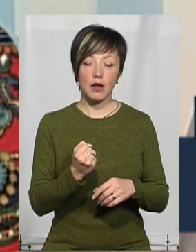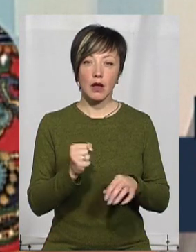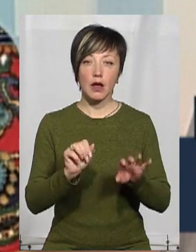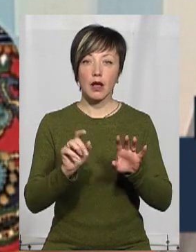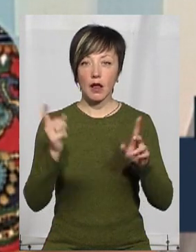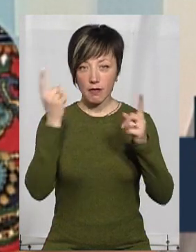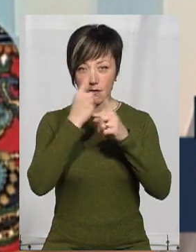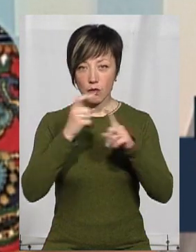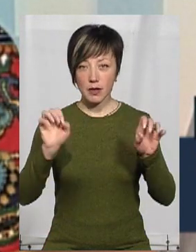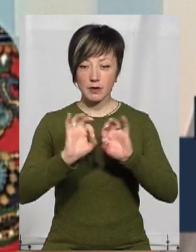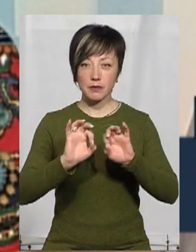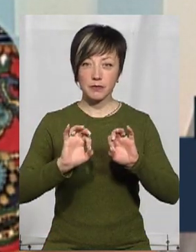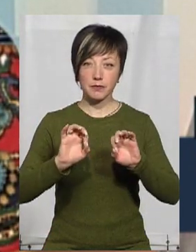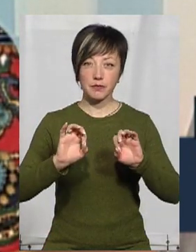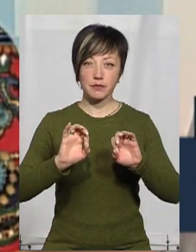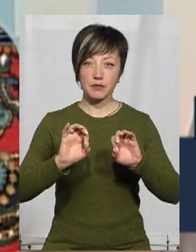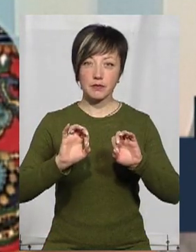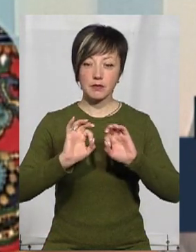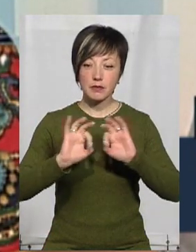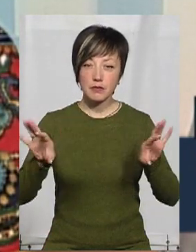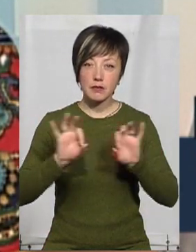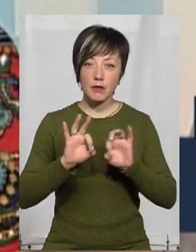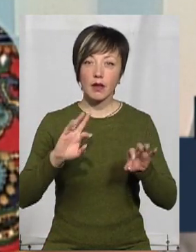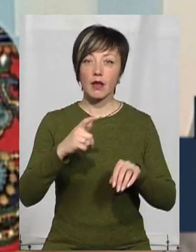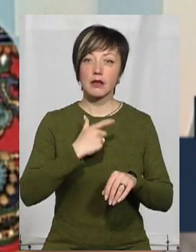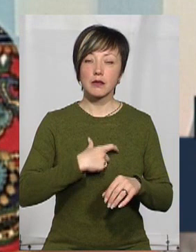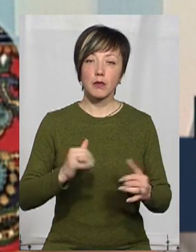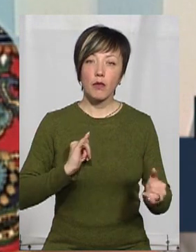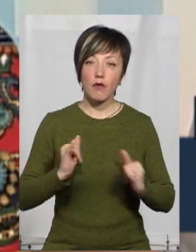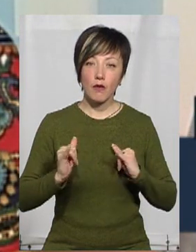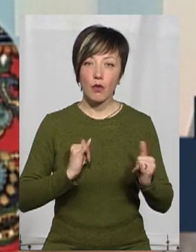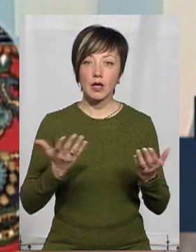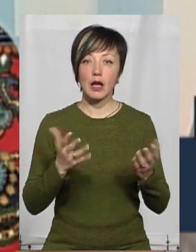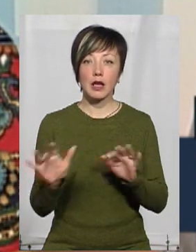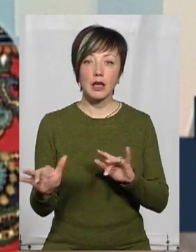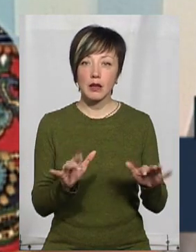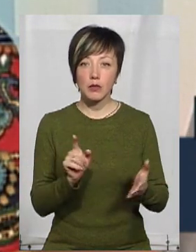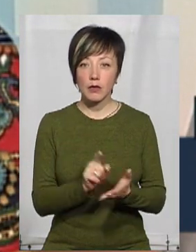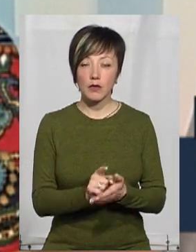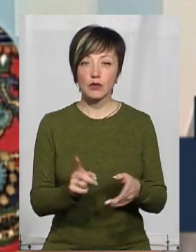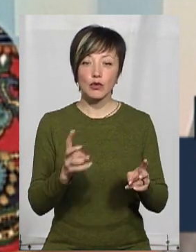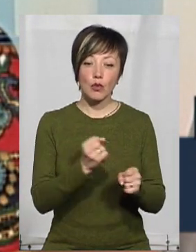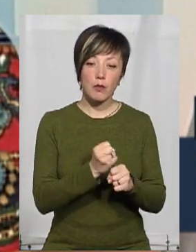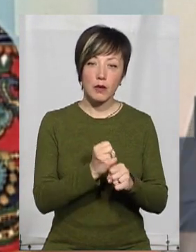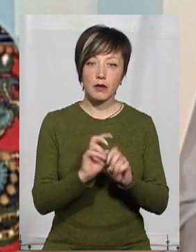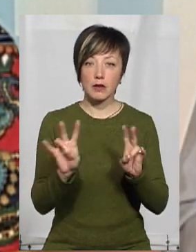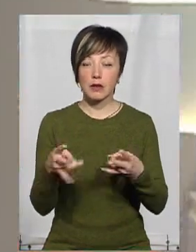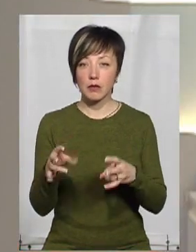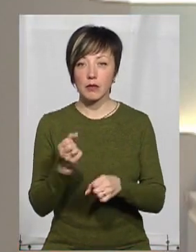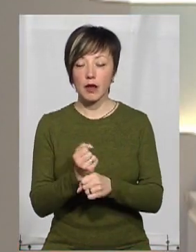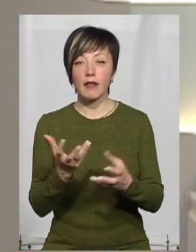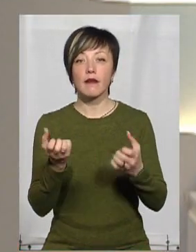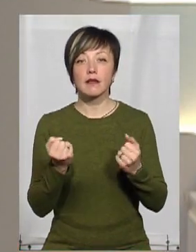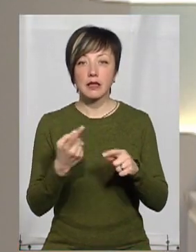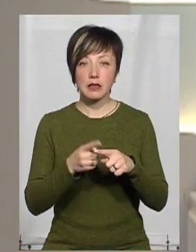інформаційних плакатів про те, як себе вести, які дії потрібно, що робити, що не робити. А де ви взяли ці